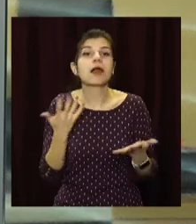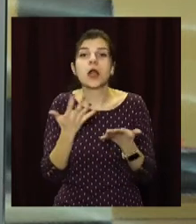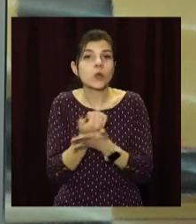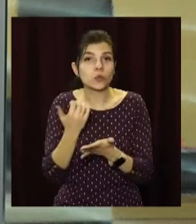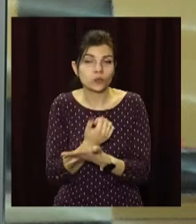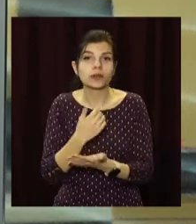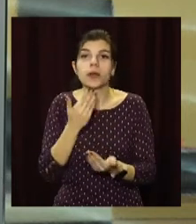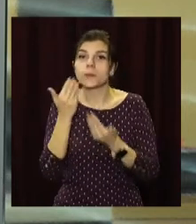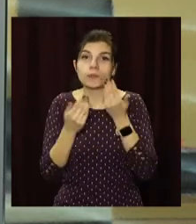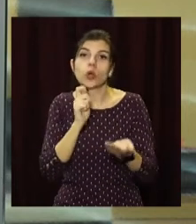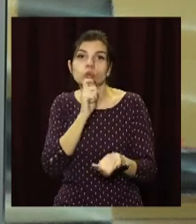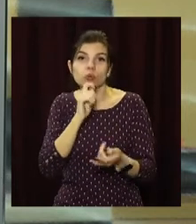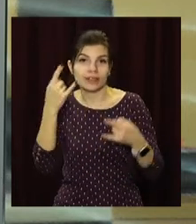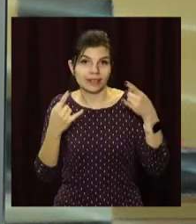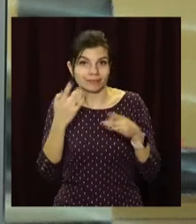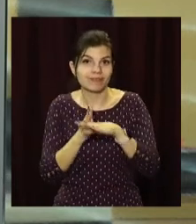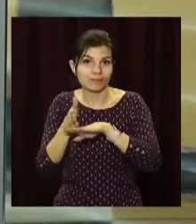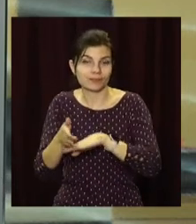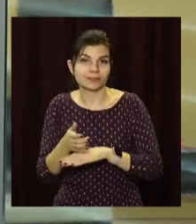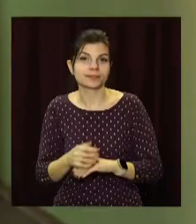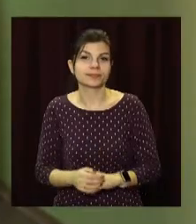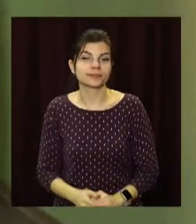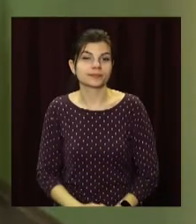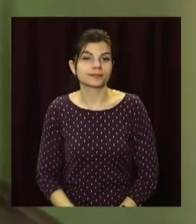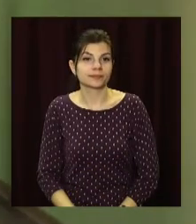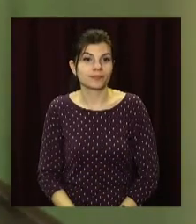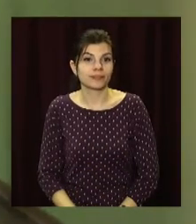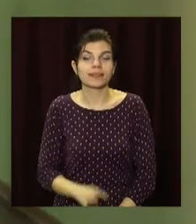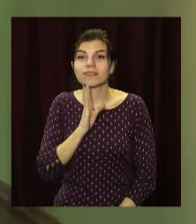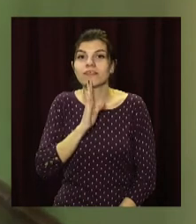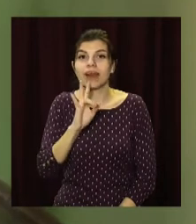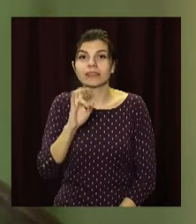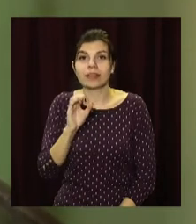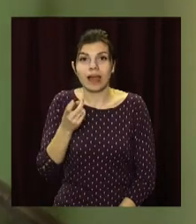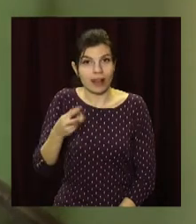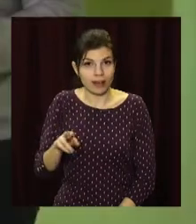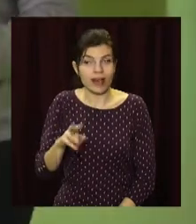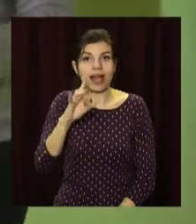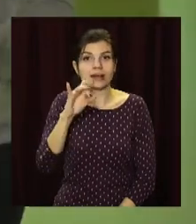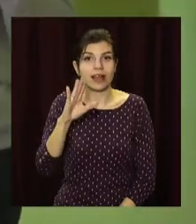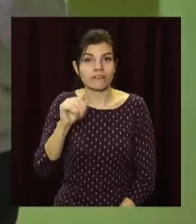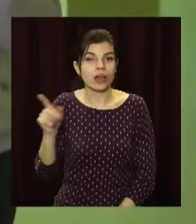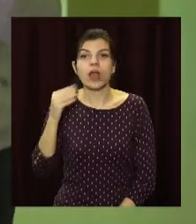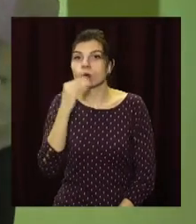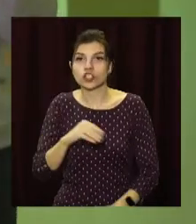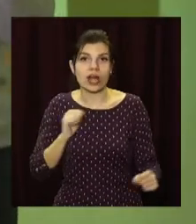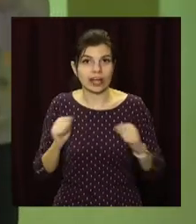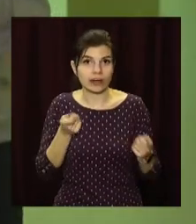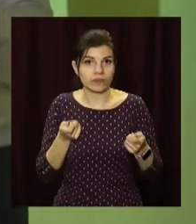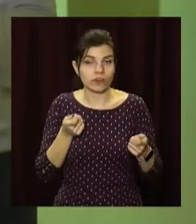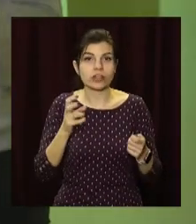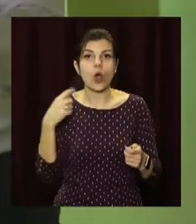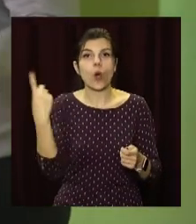переможниці і журналісти «Відкритого». Наталія Рева стала кращим керівником навчального закладу на